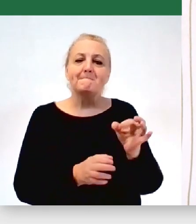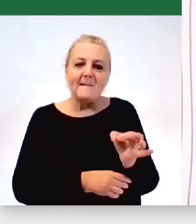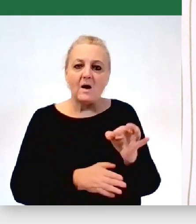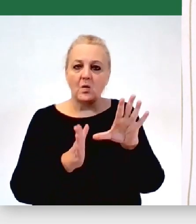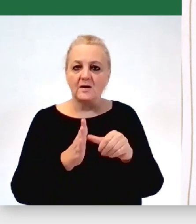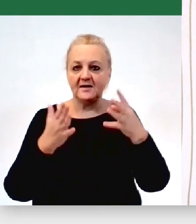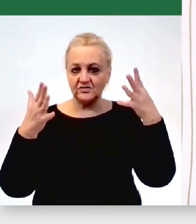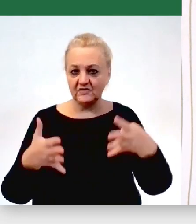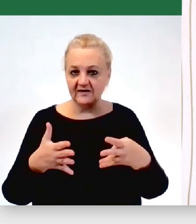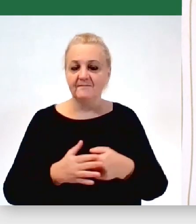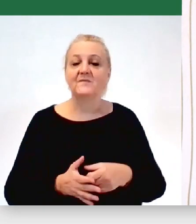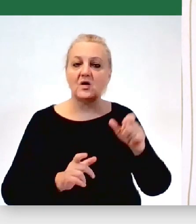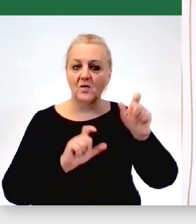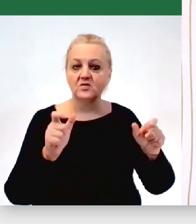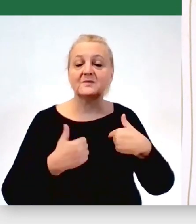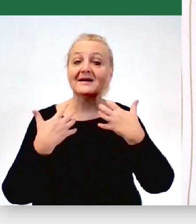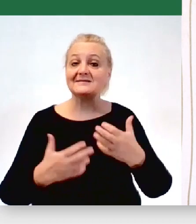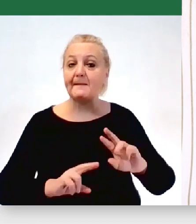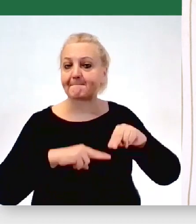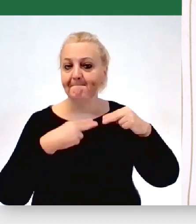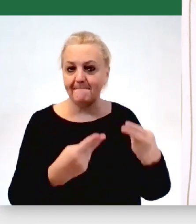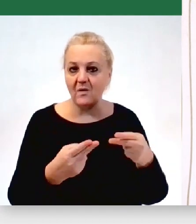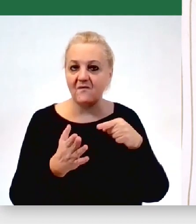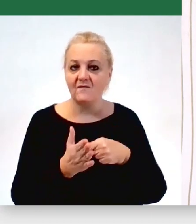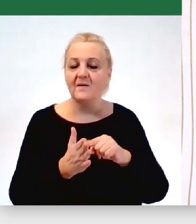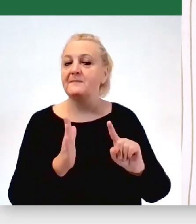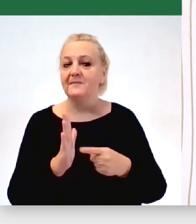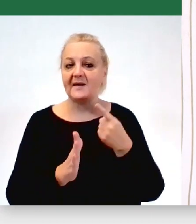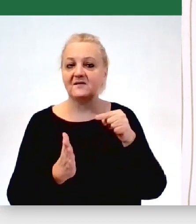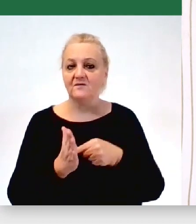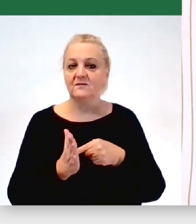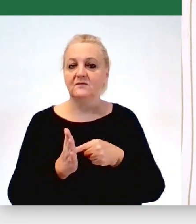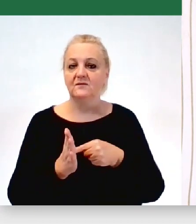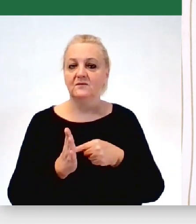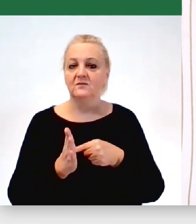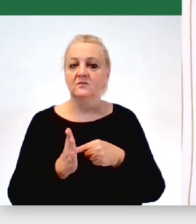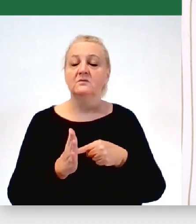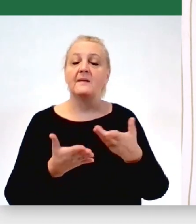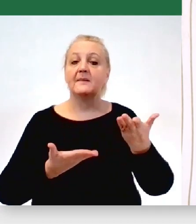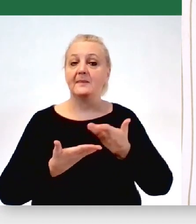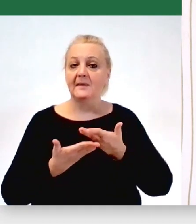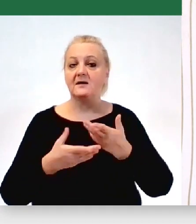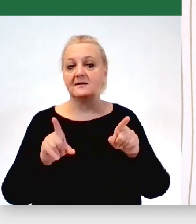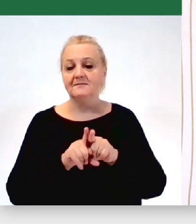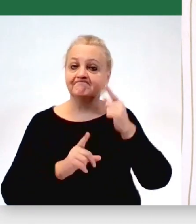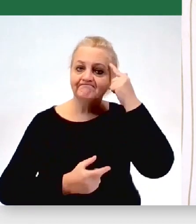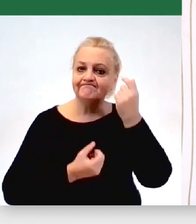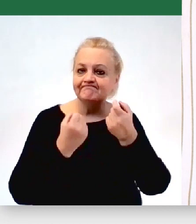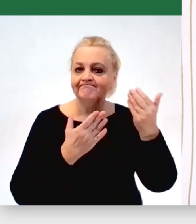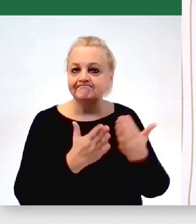dziewięciotysięcznego i chciałabym powrócić najpierw do tego, co pozwoliło nam również innowacyjnie